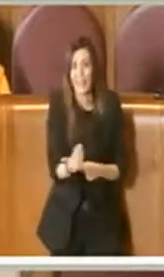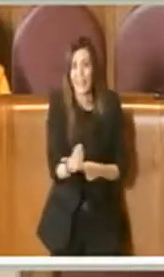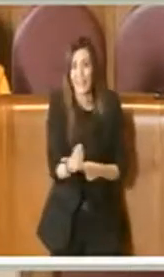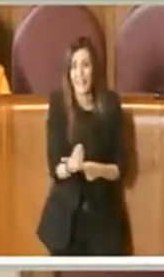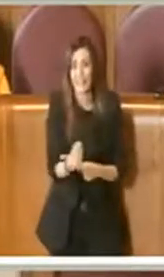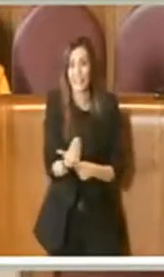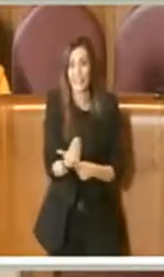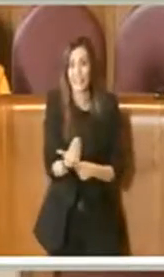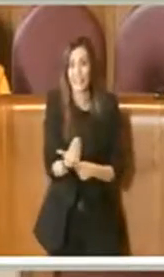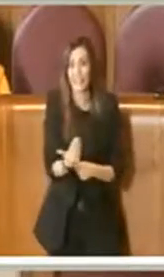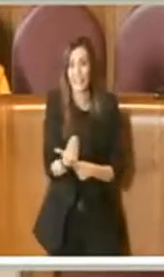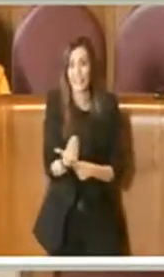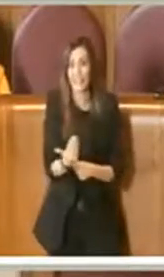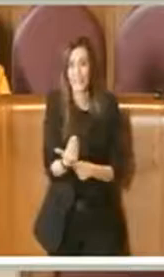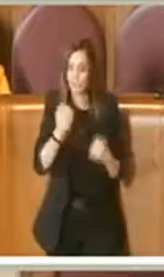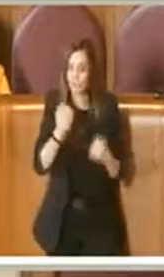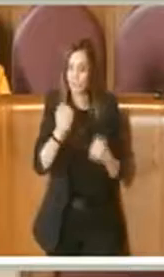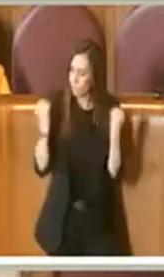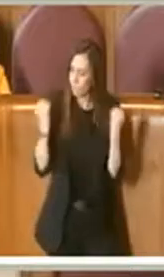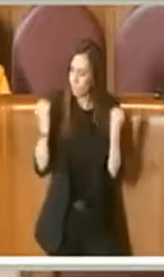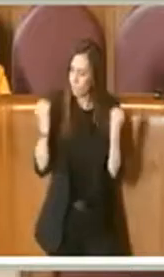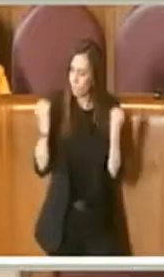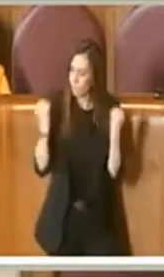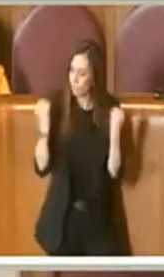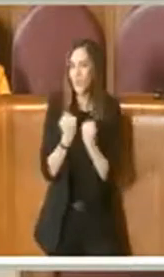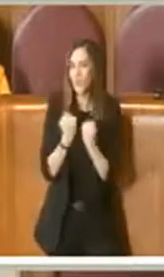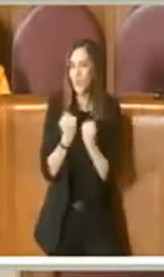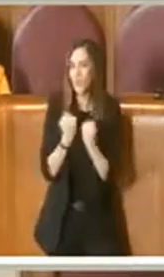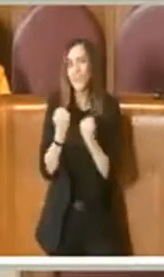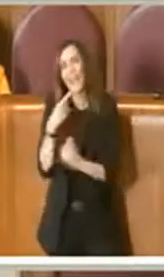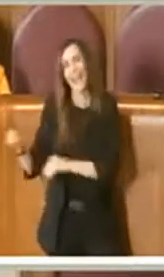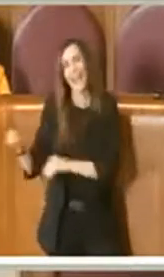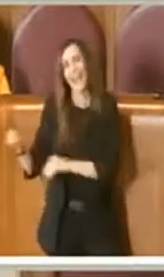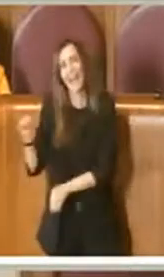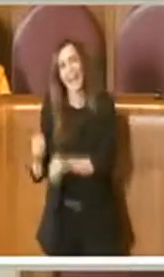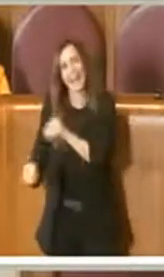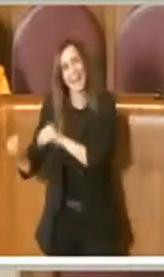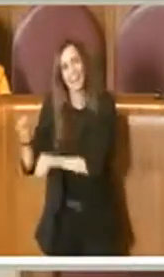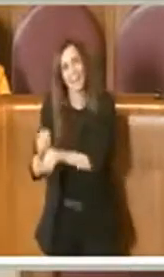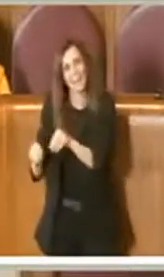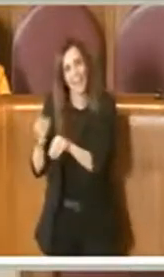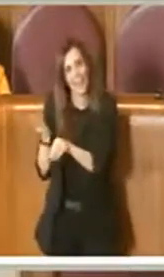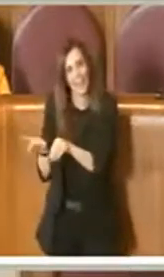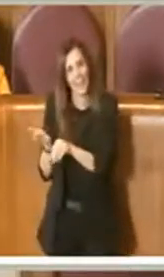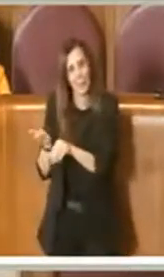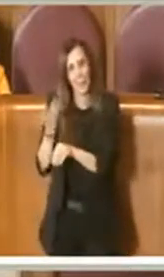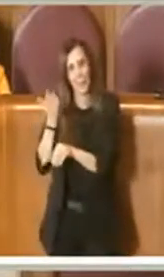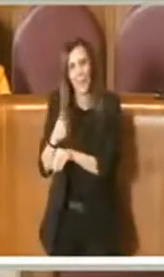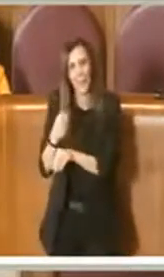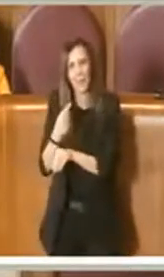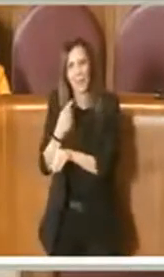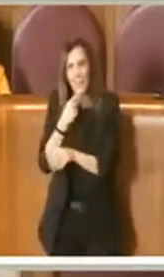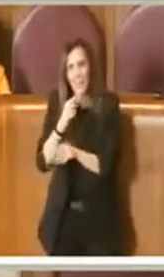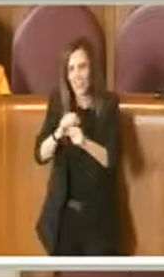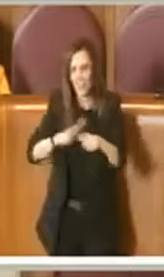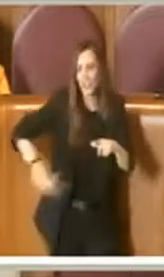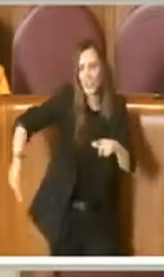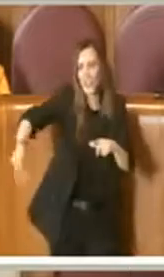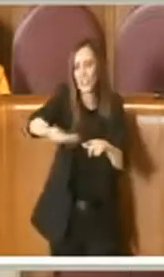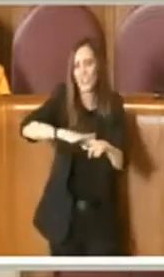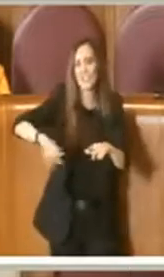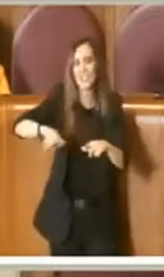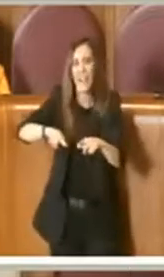comunque i promotori del referendum perché tutti coloro che in città aprono dei